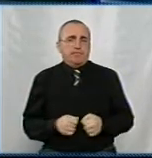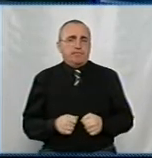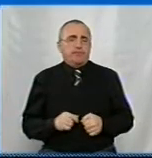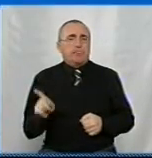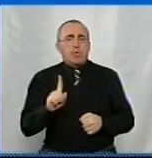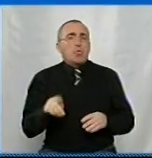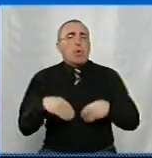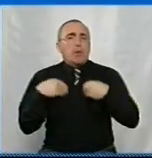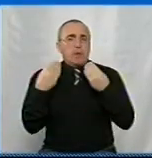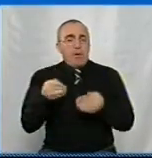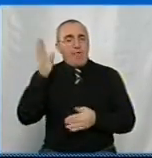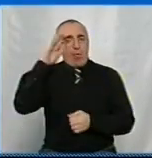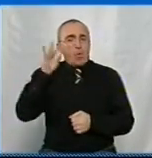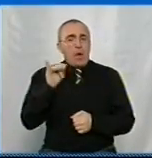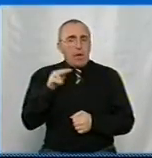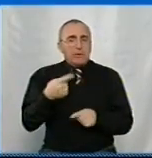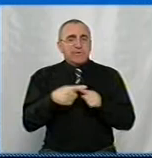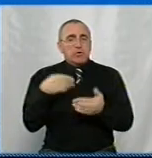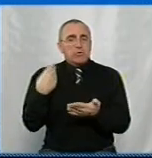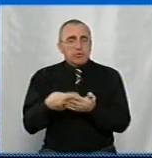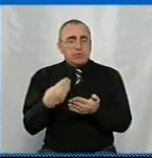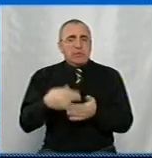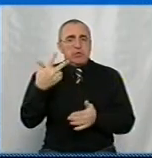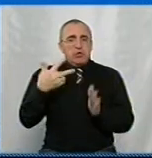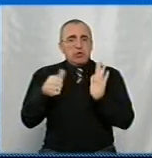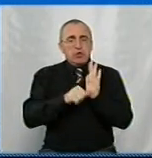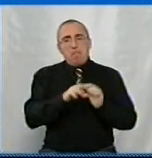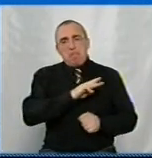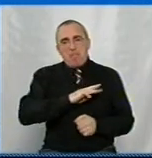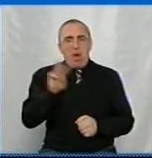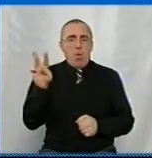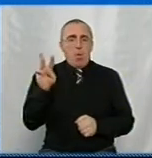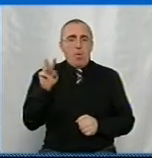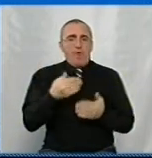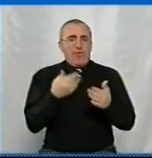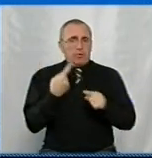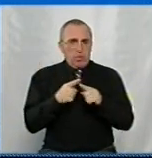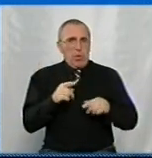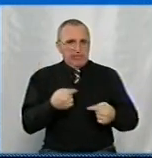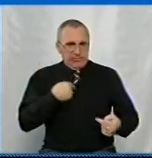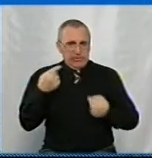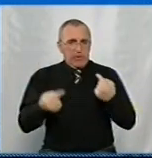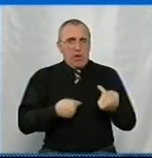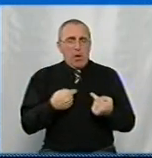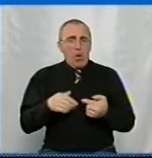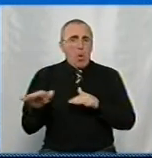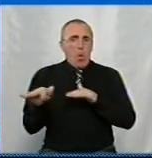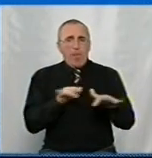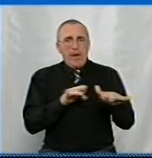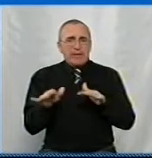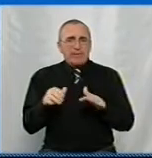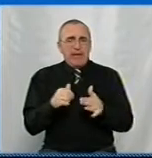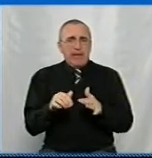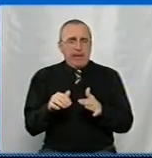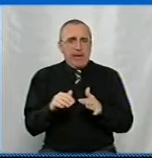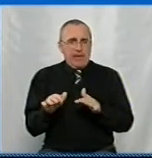Що дає водоканалу ця сума в 36 мільйонів? Від цього страждає операційна діяльність? Ну, тобто, я